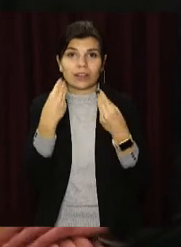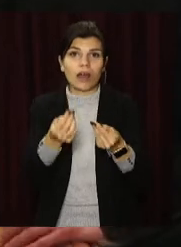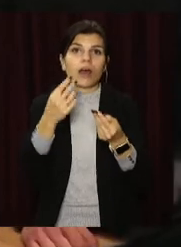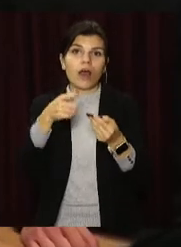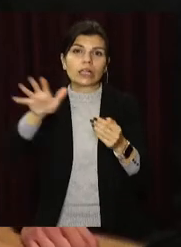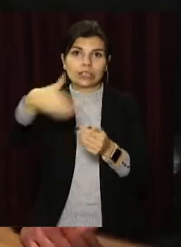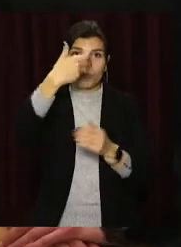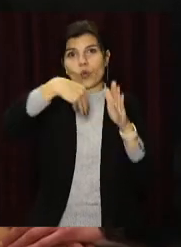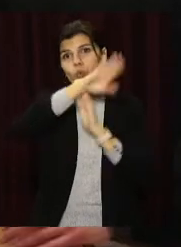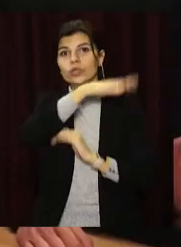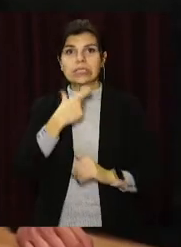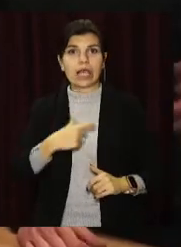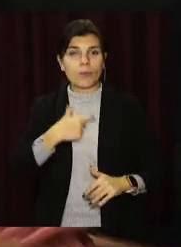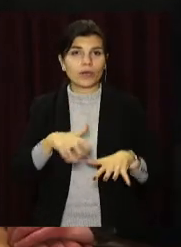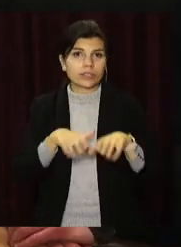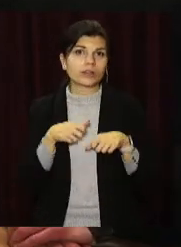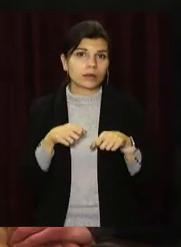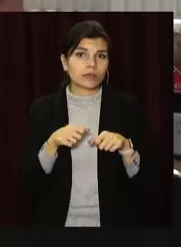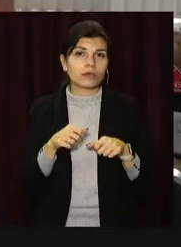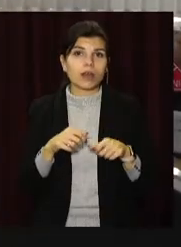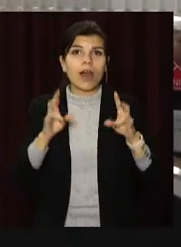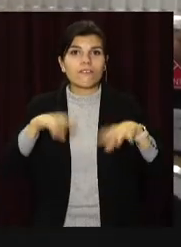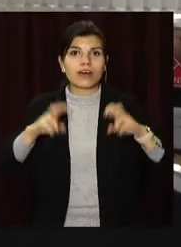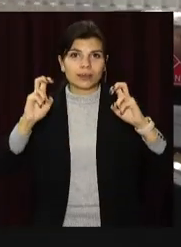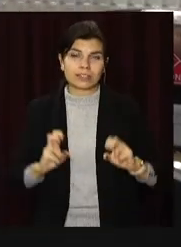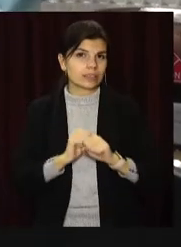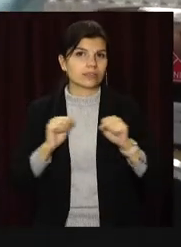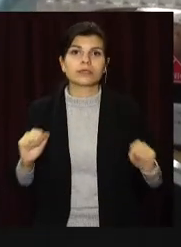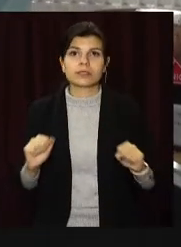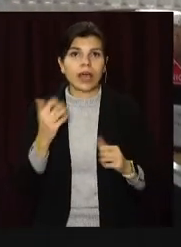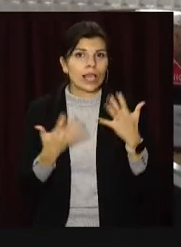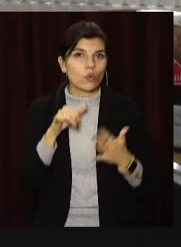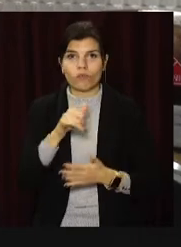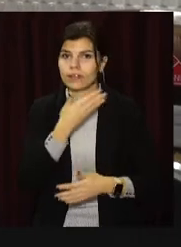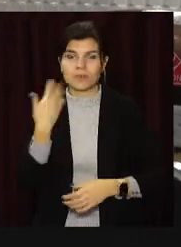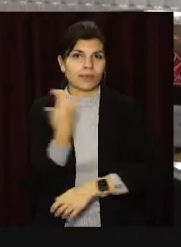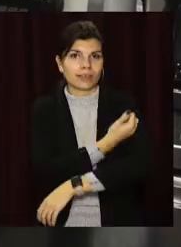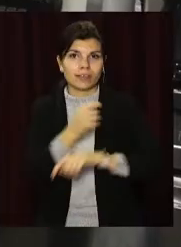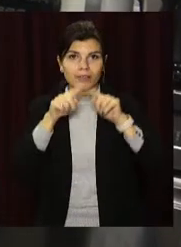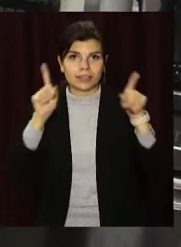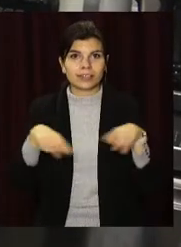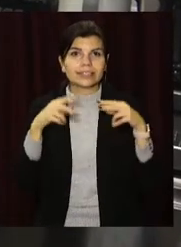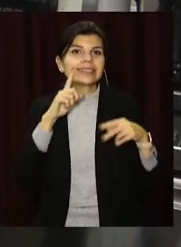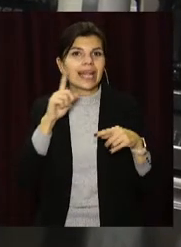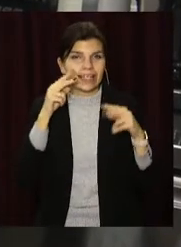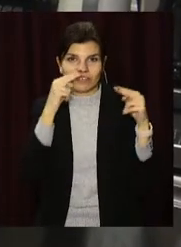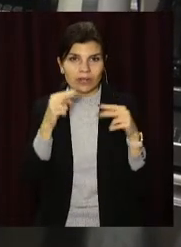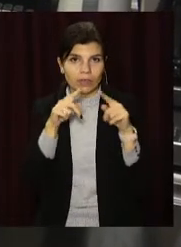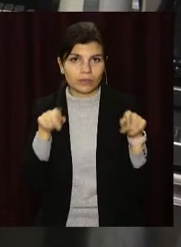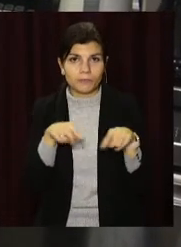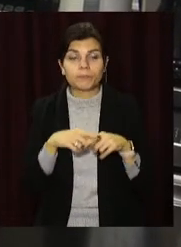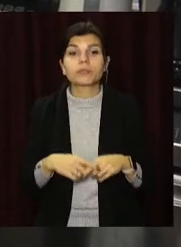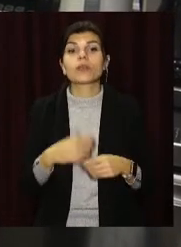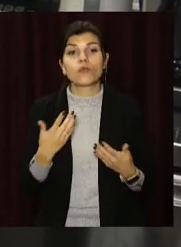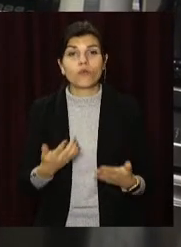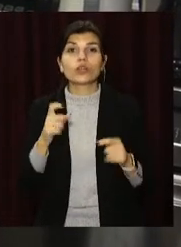віддати з собою каву або дизайну». Працівники кафе зазначають, більшість відповідально сприймають карантинні обмеження.